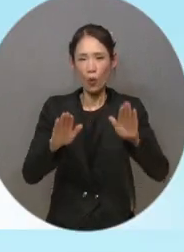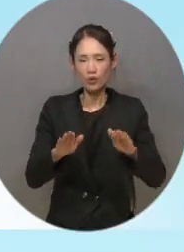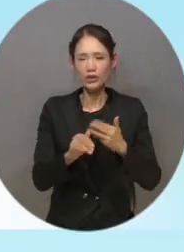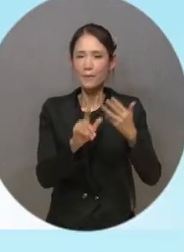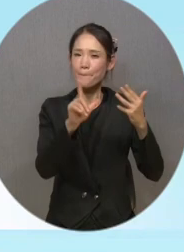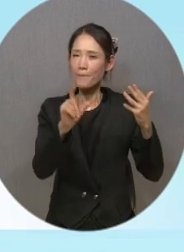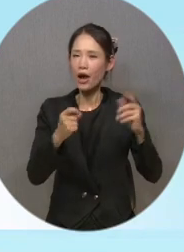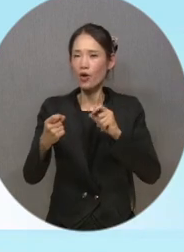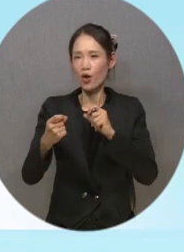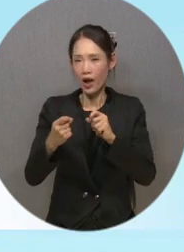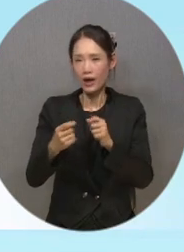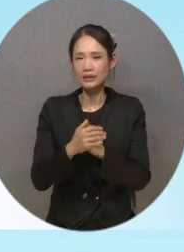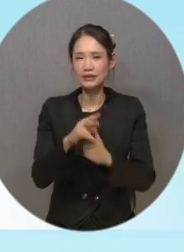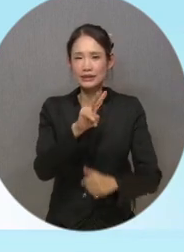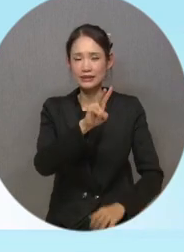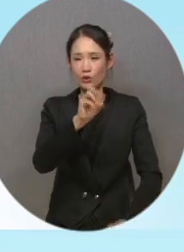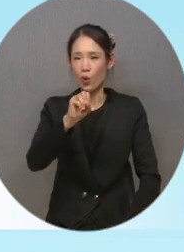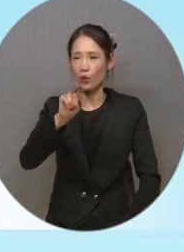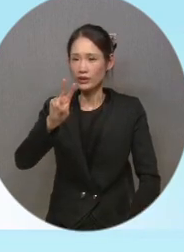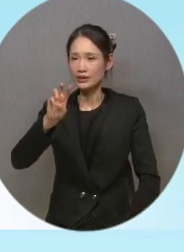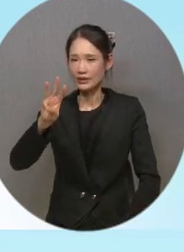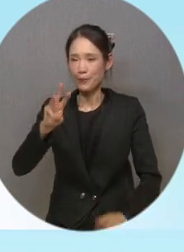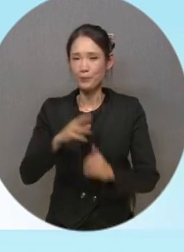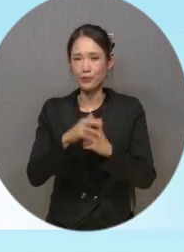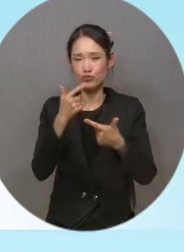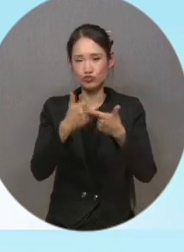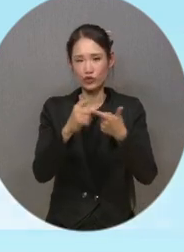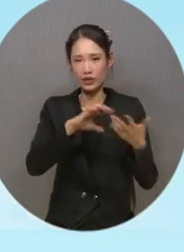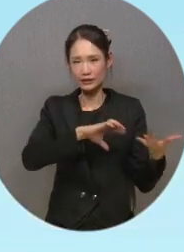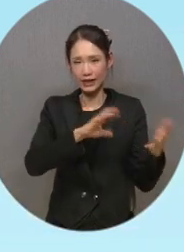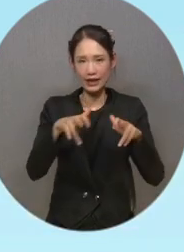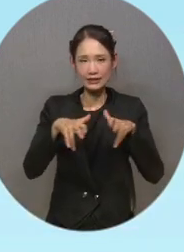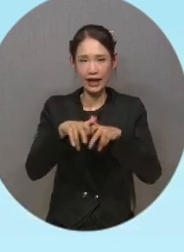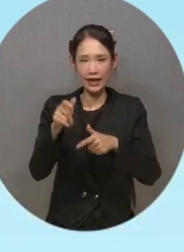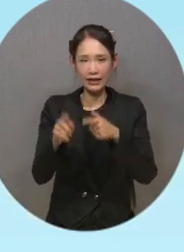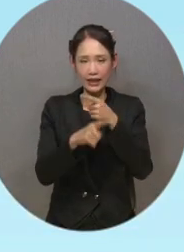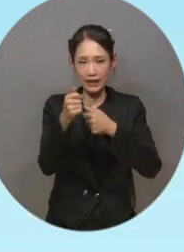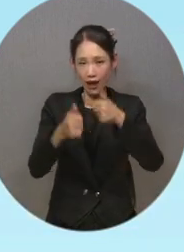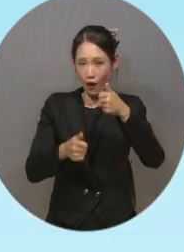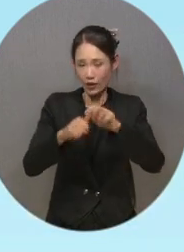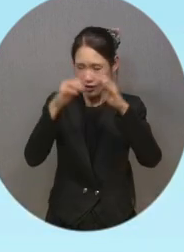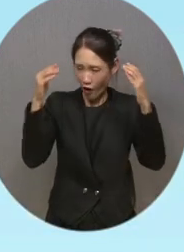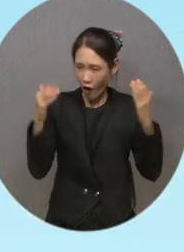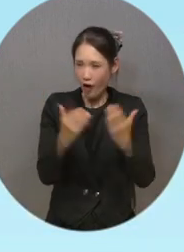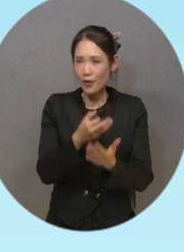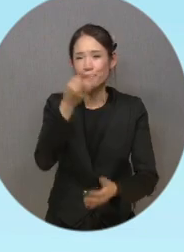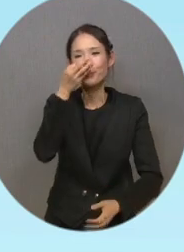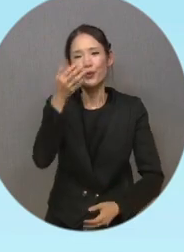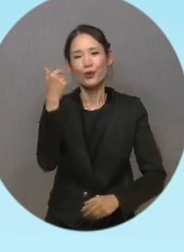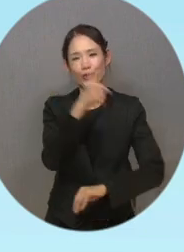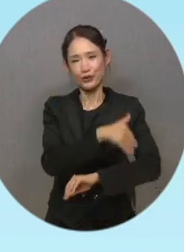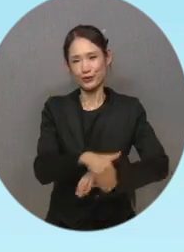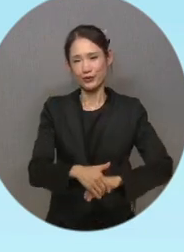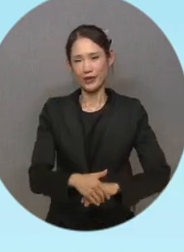개최되는 2023 부산세계장애인대회를 통해 전세계 장애인들에게 선보인다는 계획입니다.